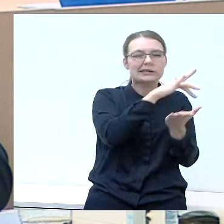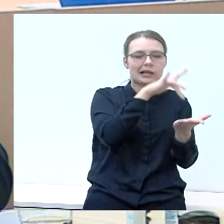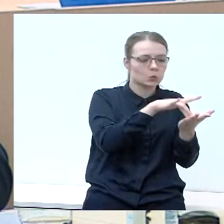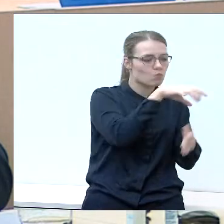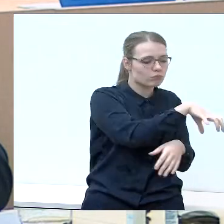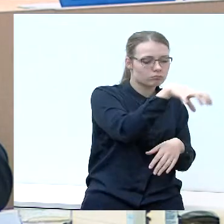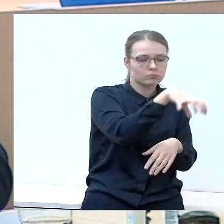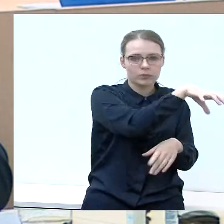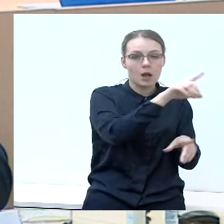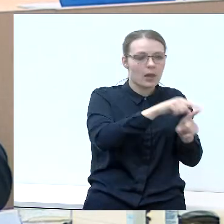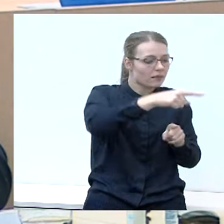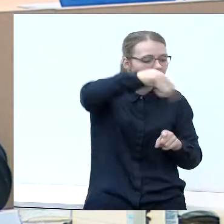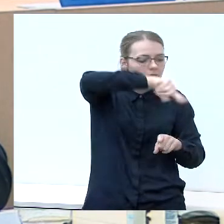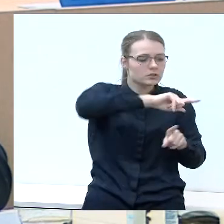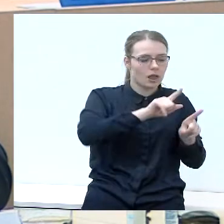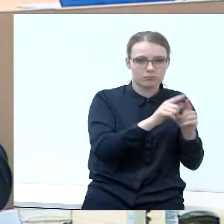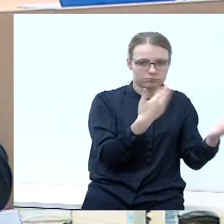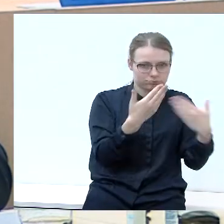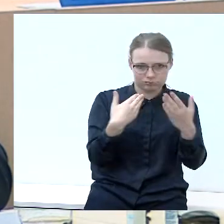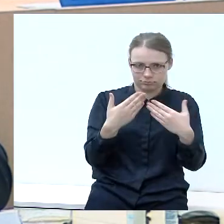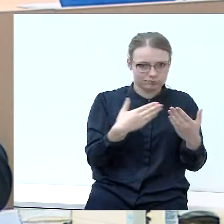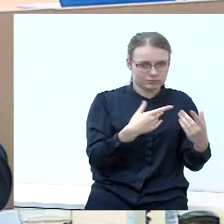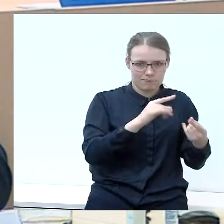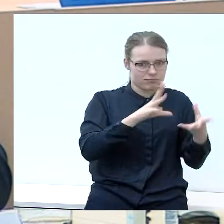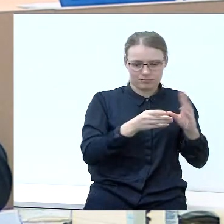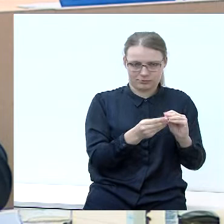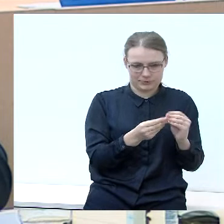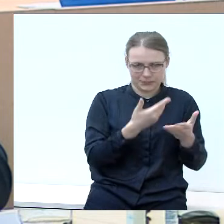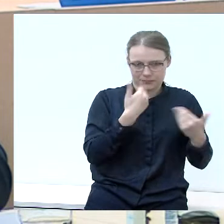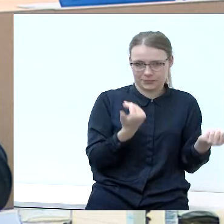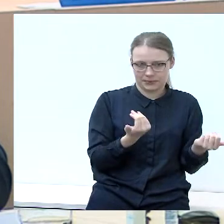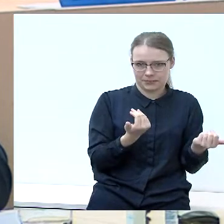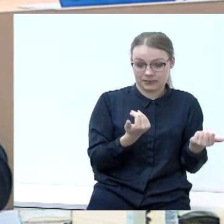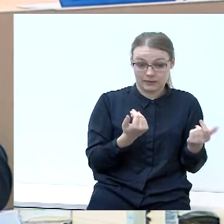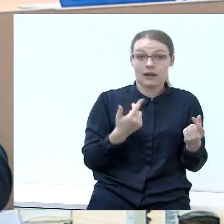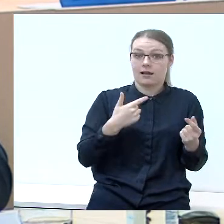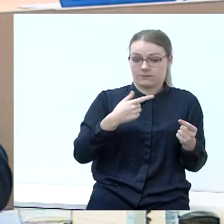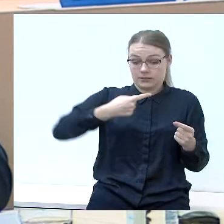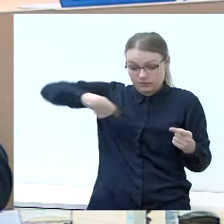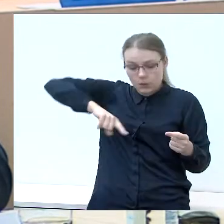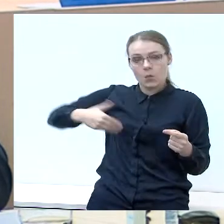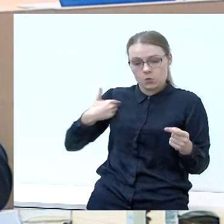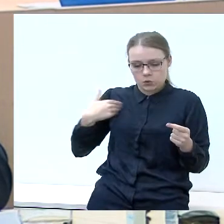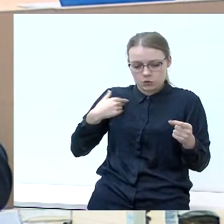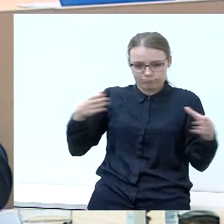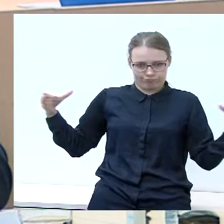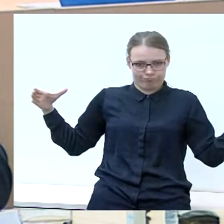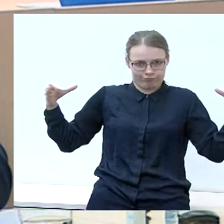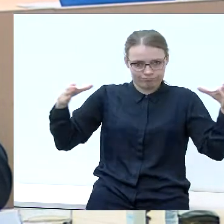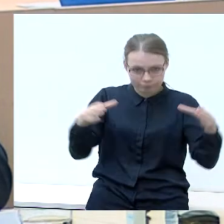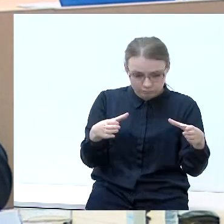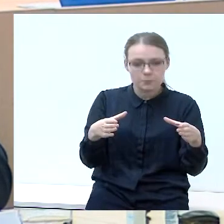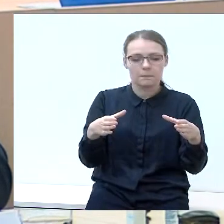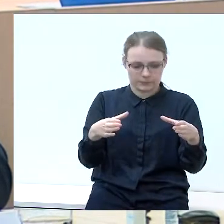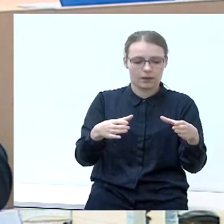kurie kartais nesusikalba. Tai va čia ir esmė yra sutelkt tais visas įstaigas